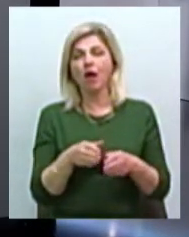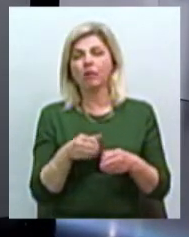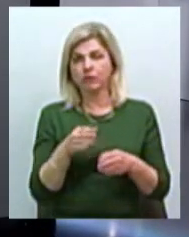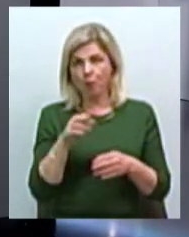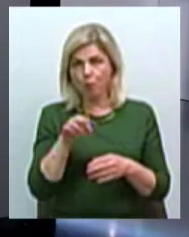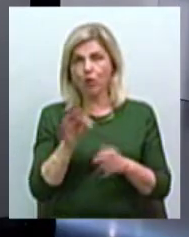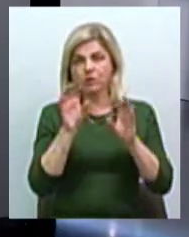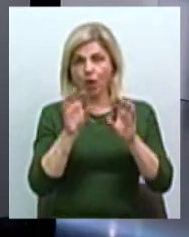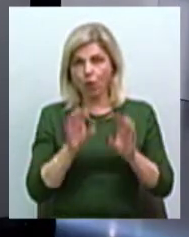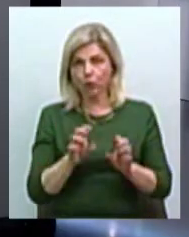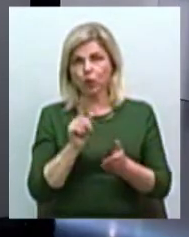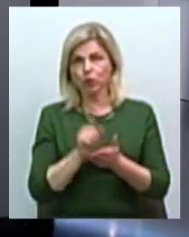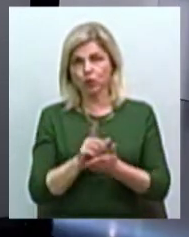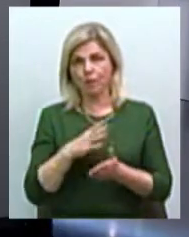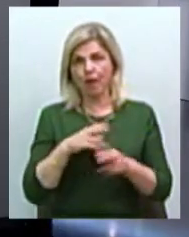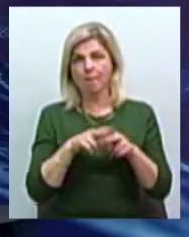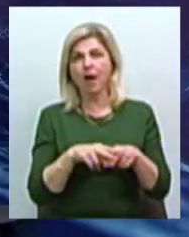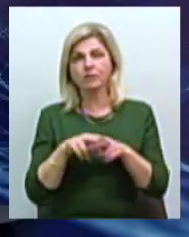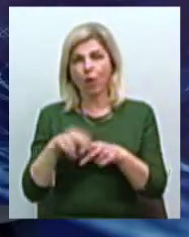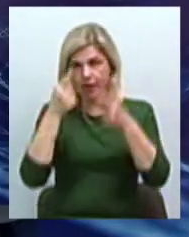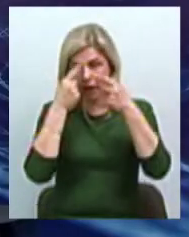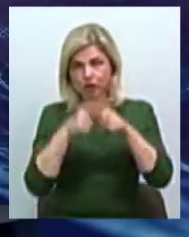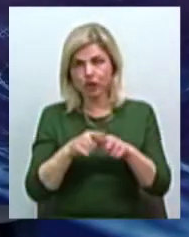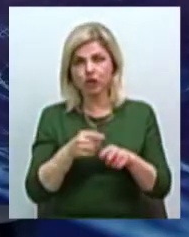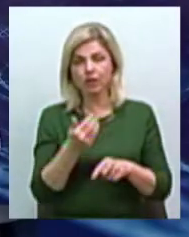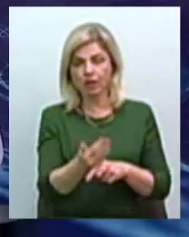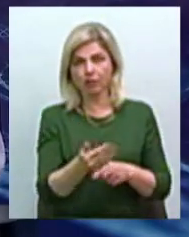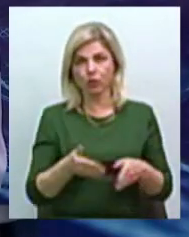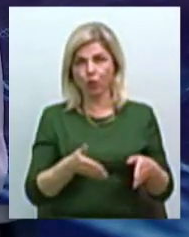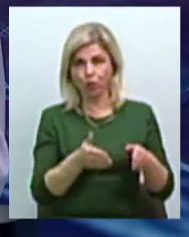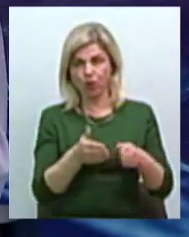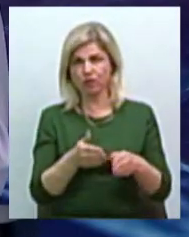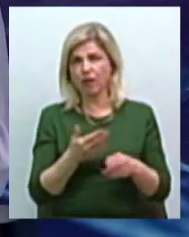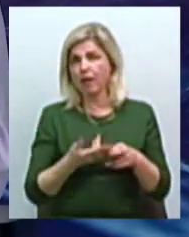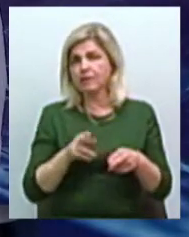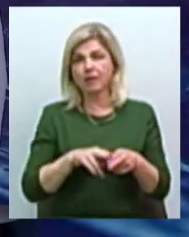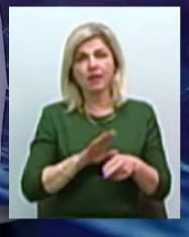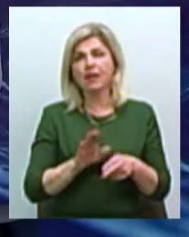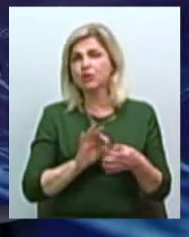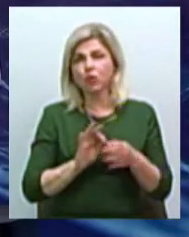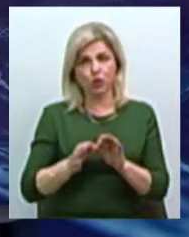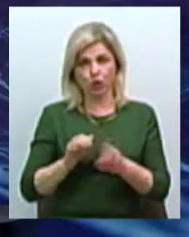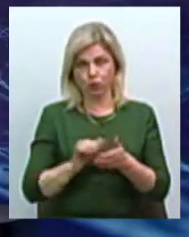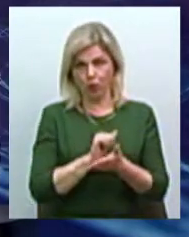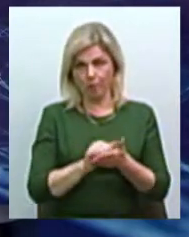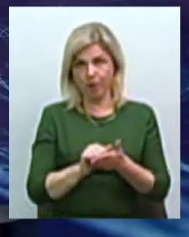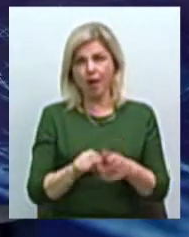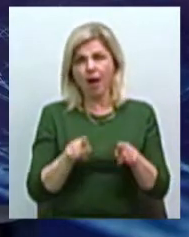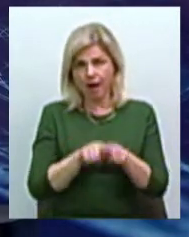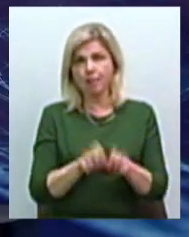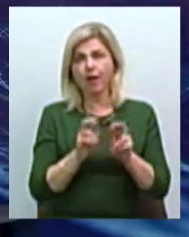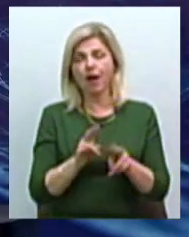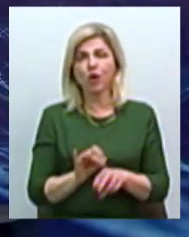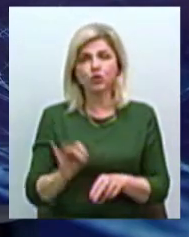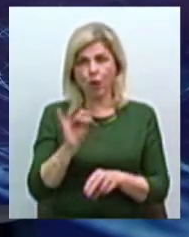що паспорта дорог, це не такі сложні документи, це як історія болезні у чоловіка. Якщо